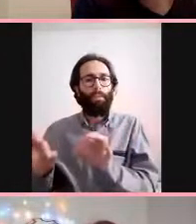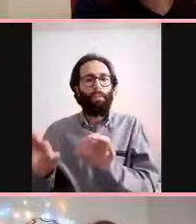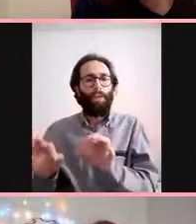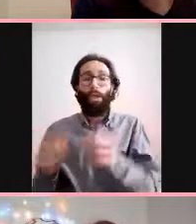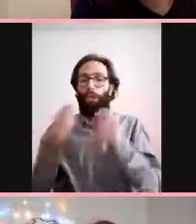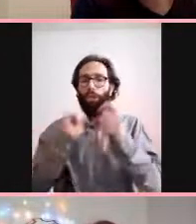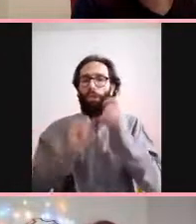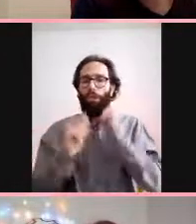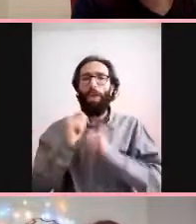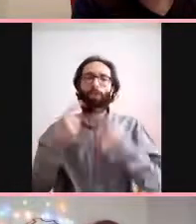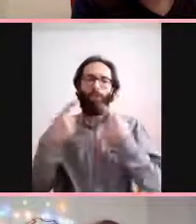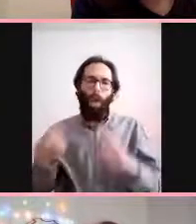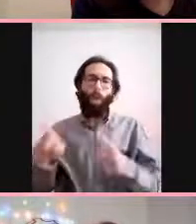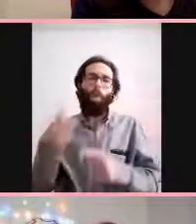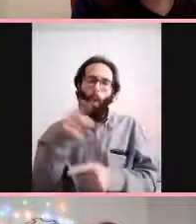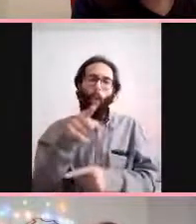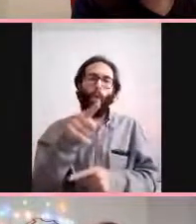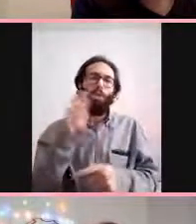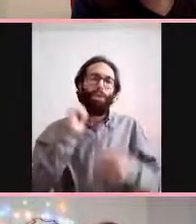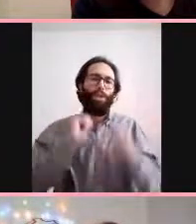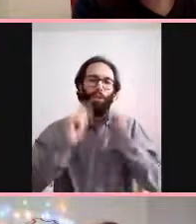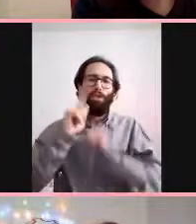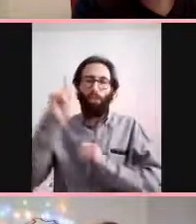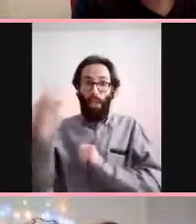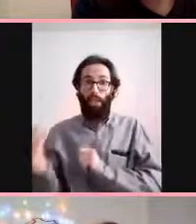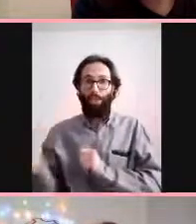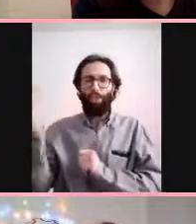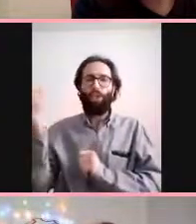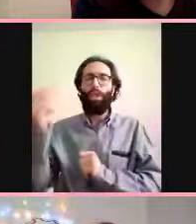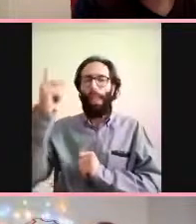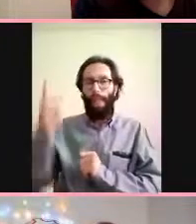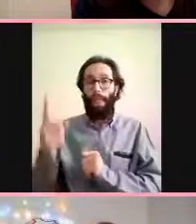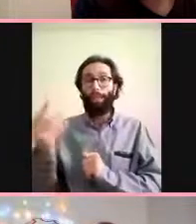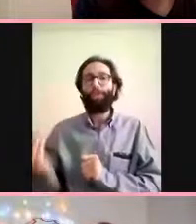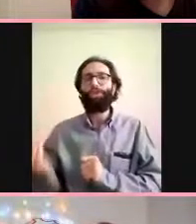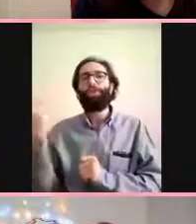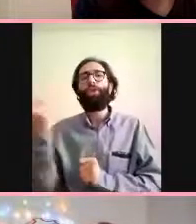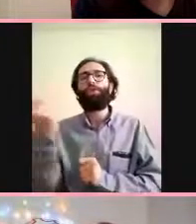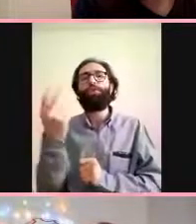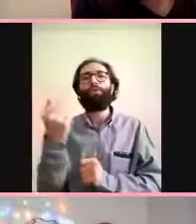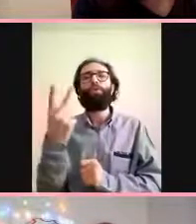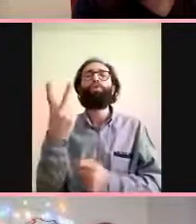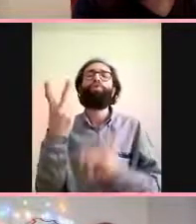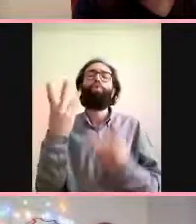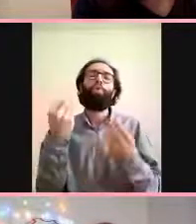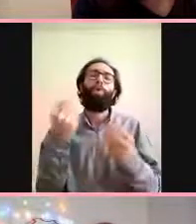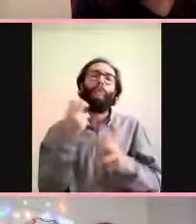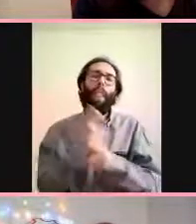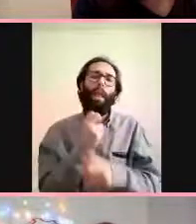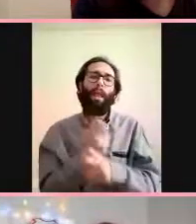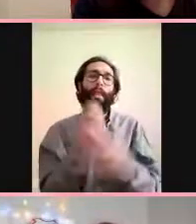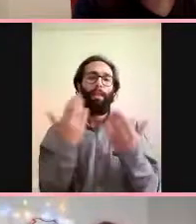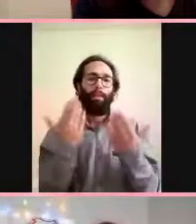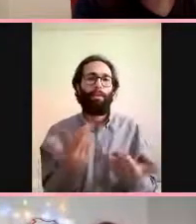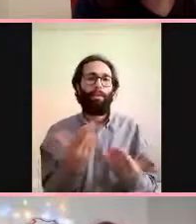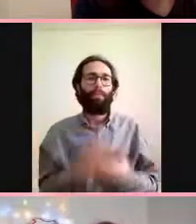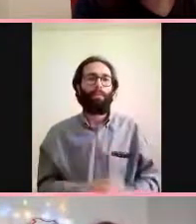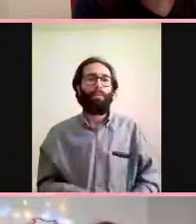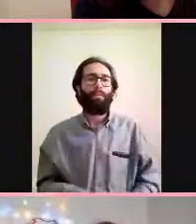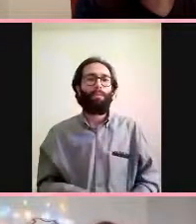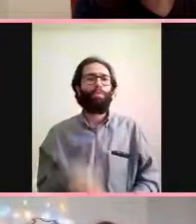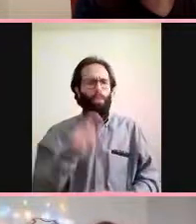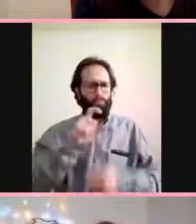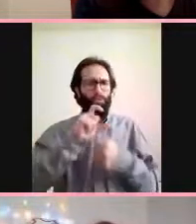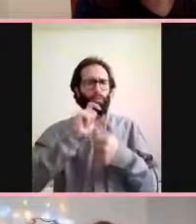o oluyor genellikle. Ayşegül hanım demiş ki COVID-19'un beyne öğrenme kapasitesini